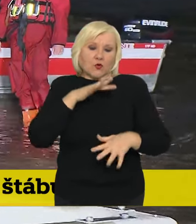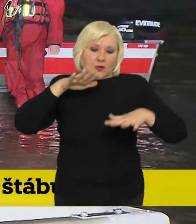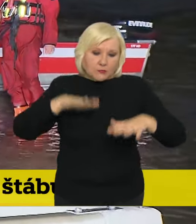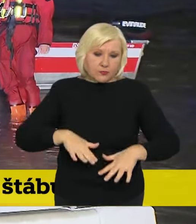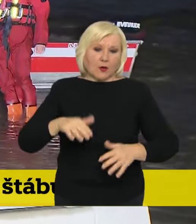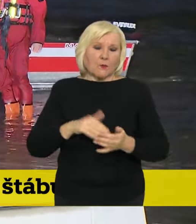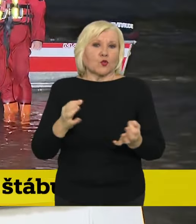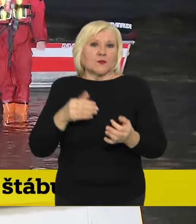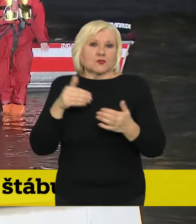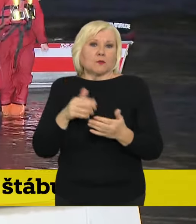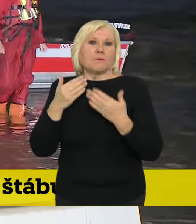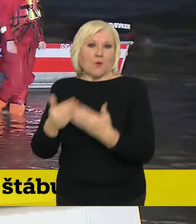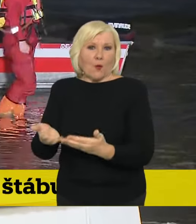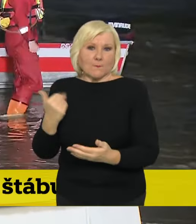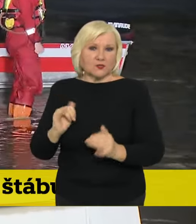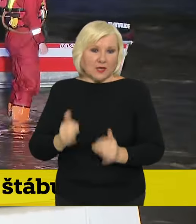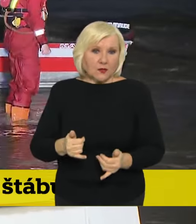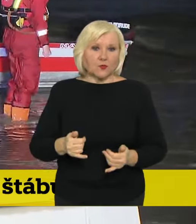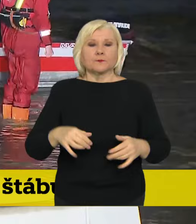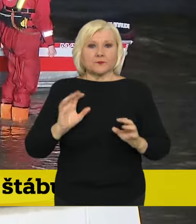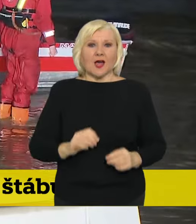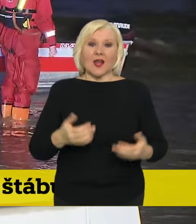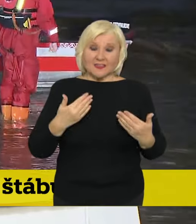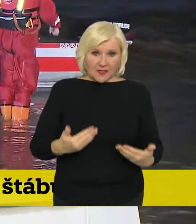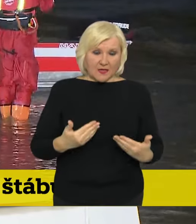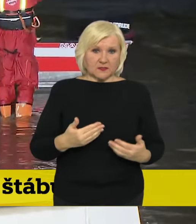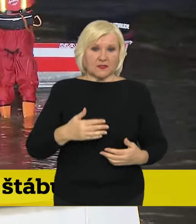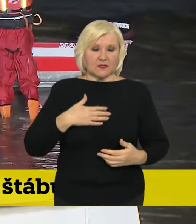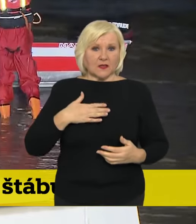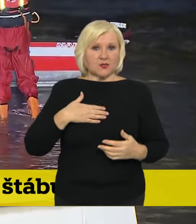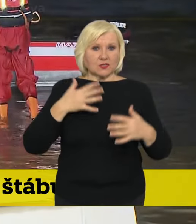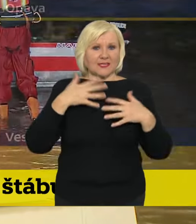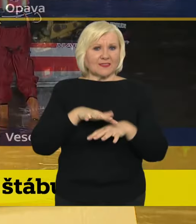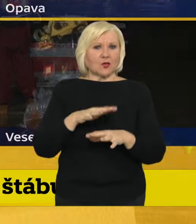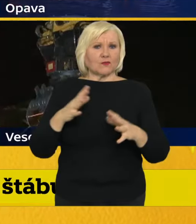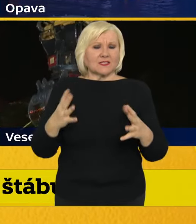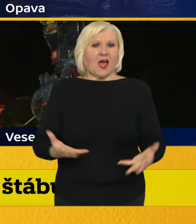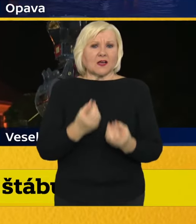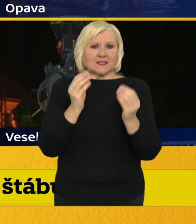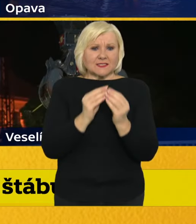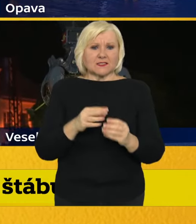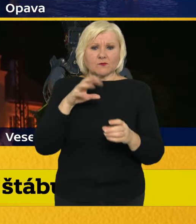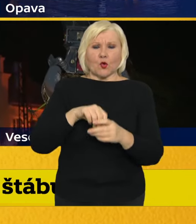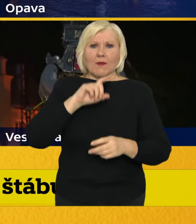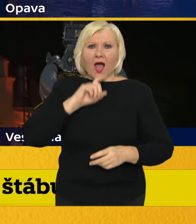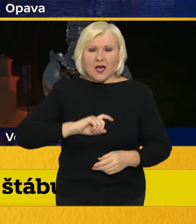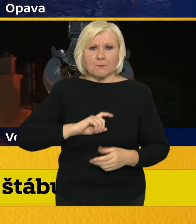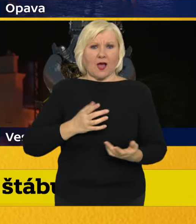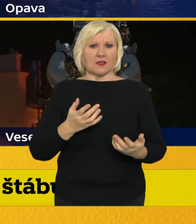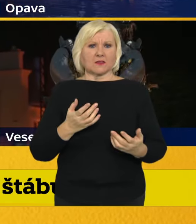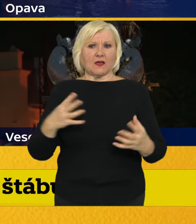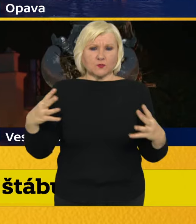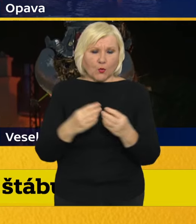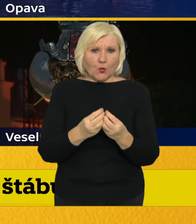musím říci, že naše složky integrovaného zákraného systému v úzké spolupráci s armádou České republiky tu